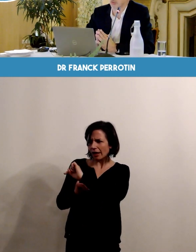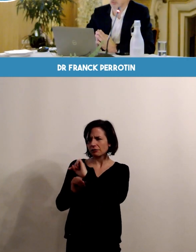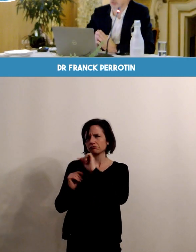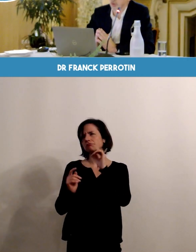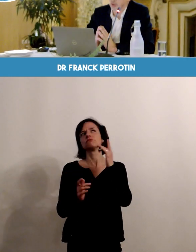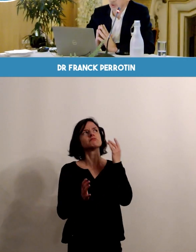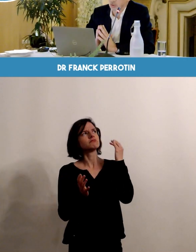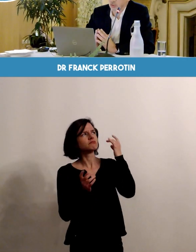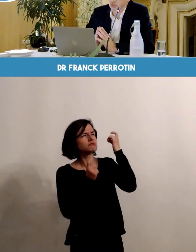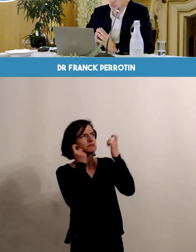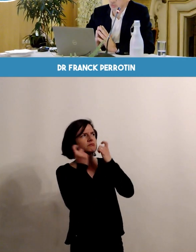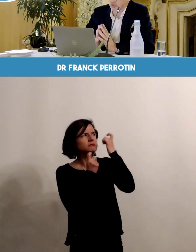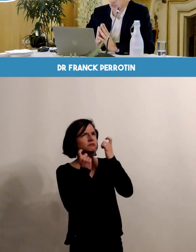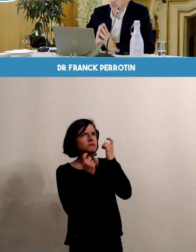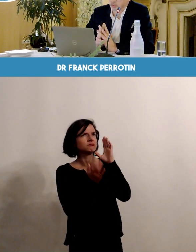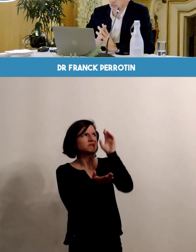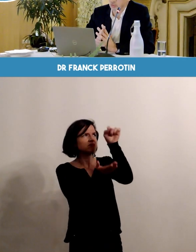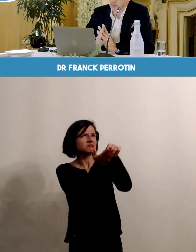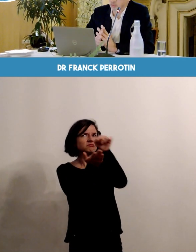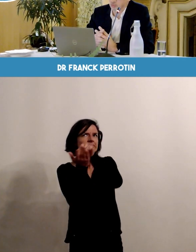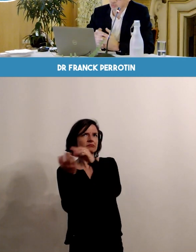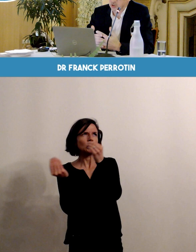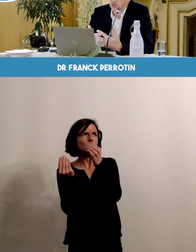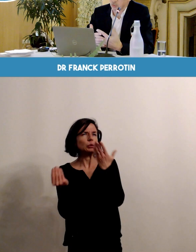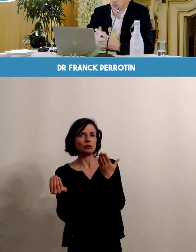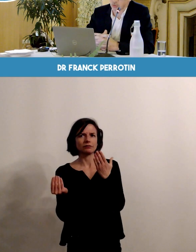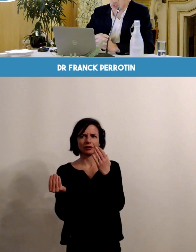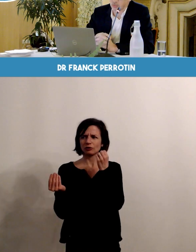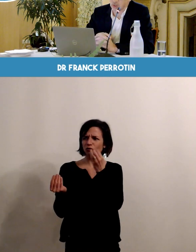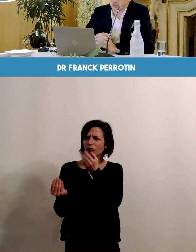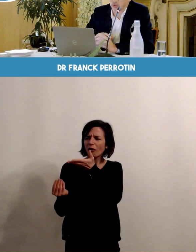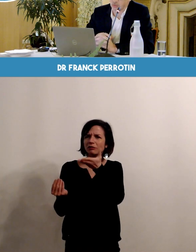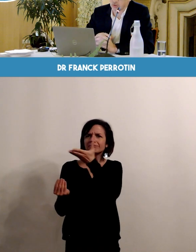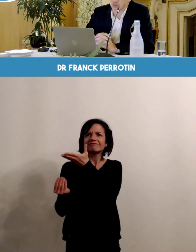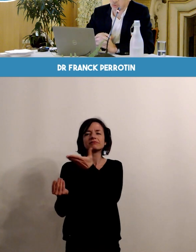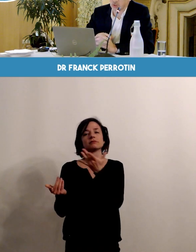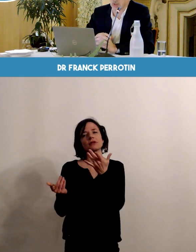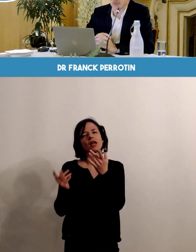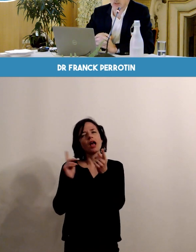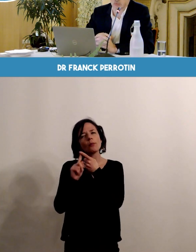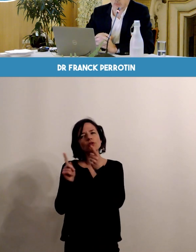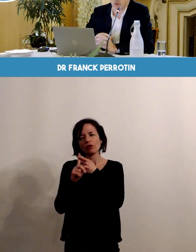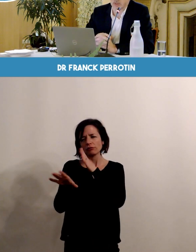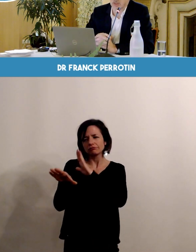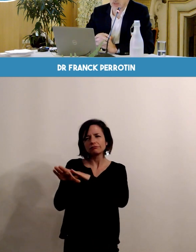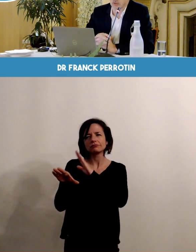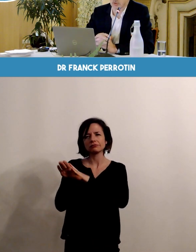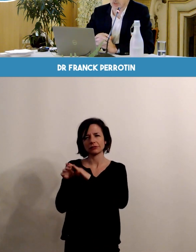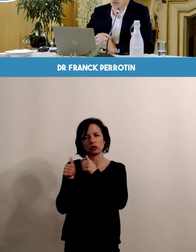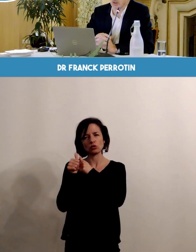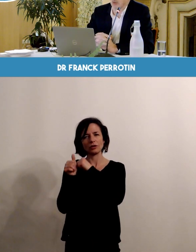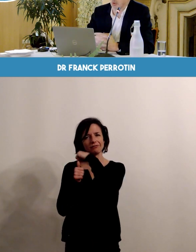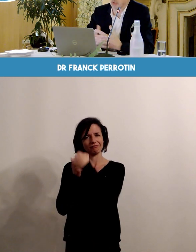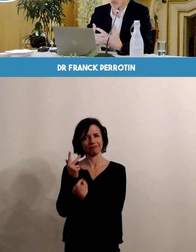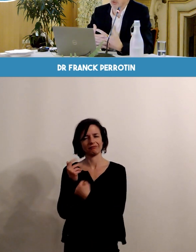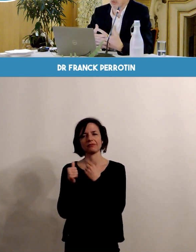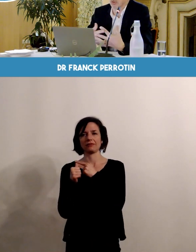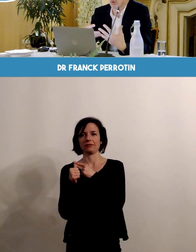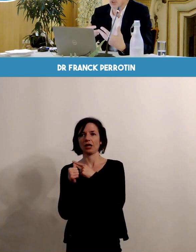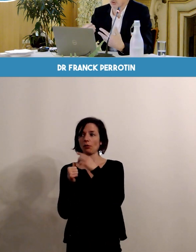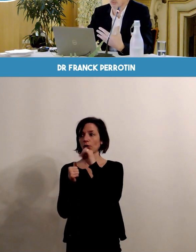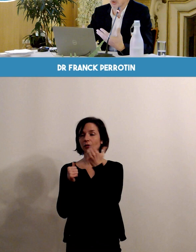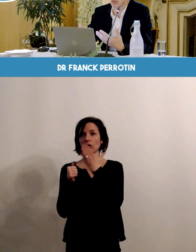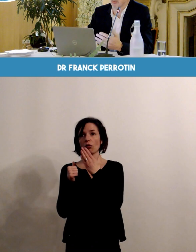importants à prendre en ligne de compte ne sont pas si nombreux que ça, mais doivent être soulignés. C'est tout d'abord la distance.